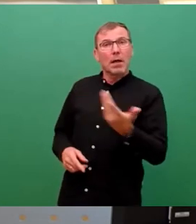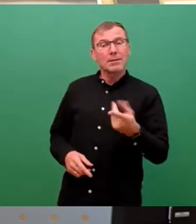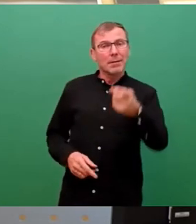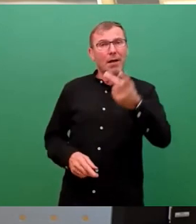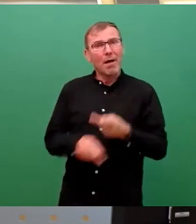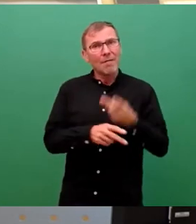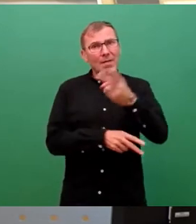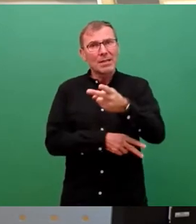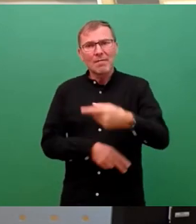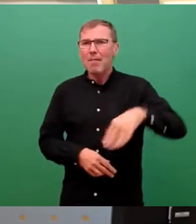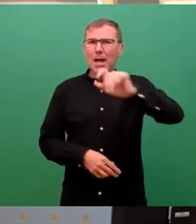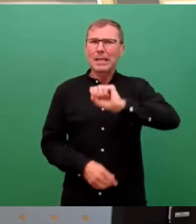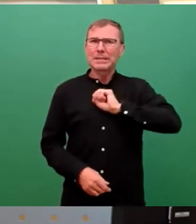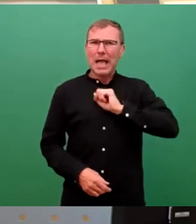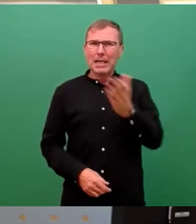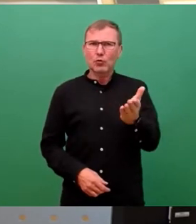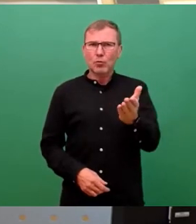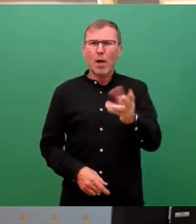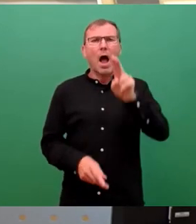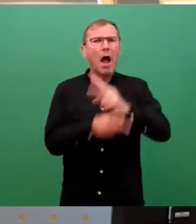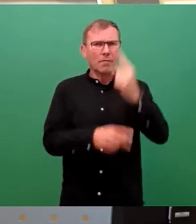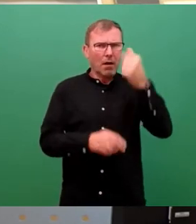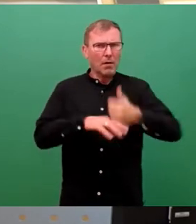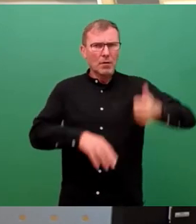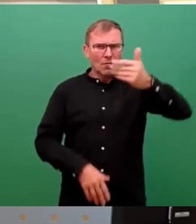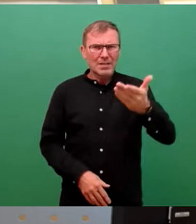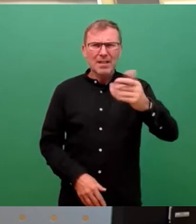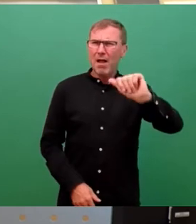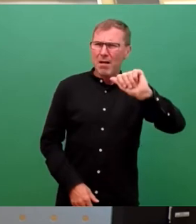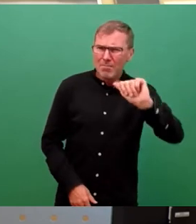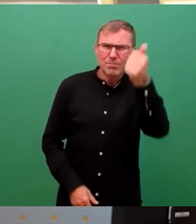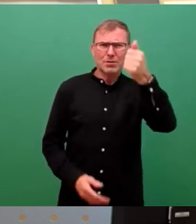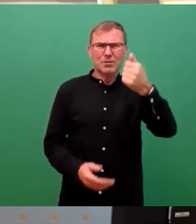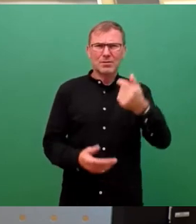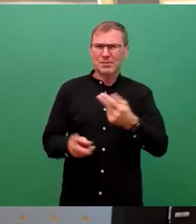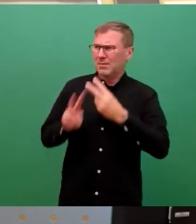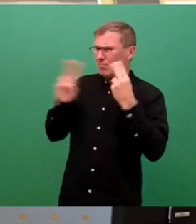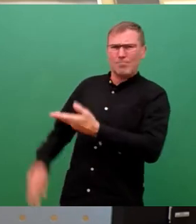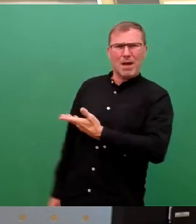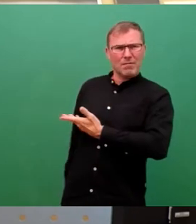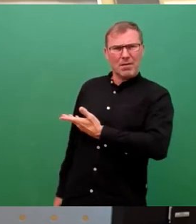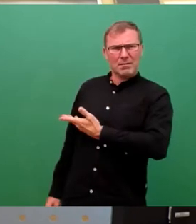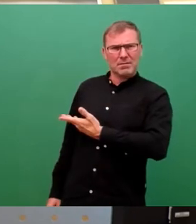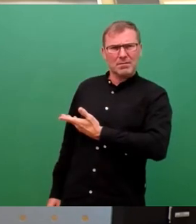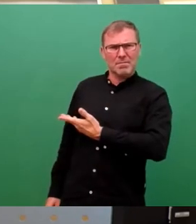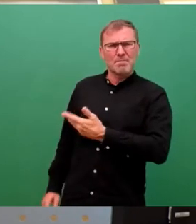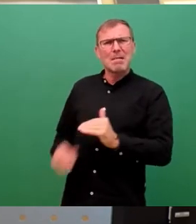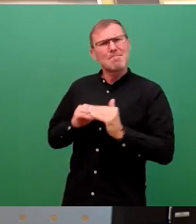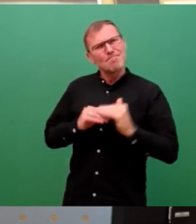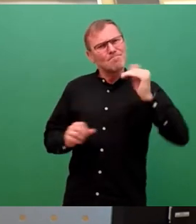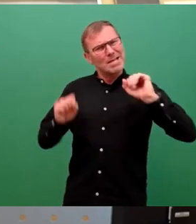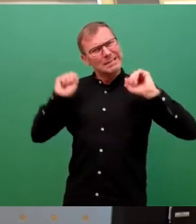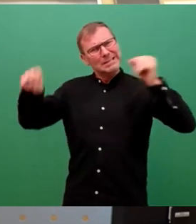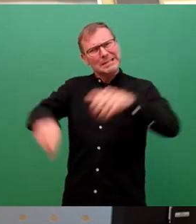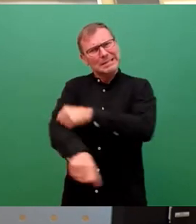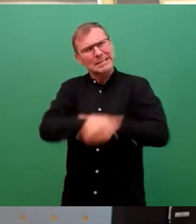Mehrheitseigentümers und Aufsichtsratsvorsitzender in besonderer Weise gefordert und zwar deutlich mehr zu tun, als